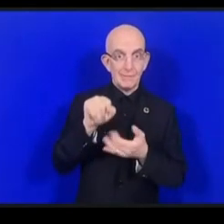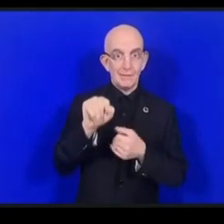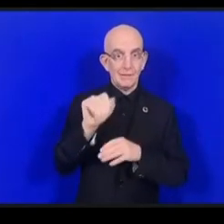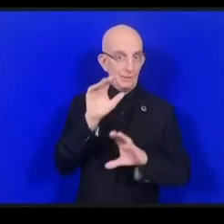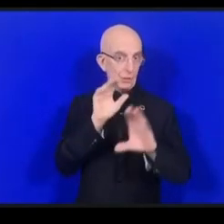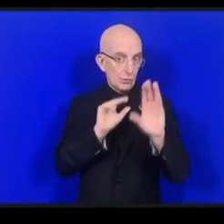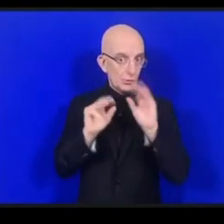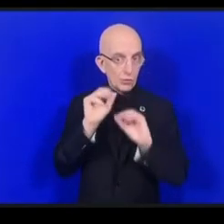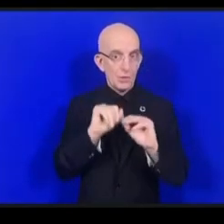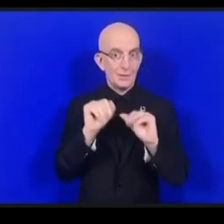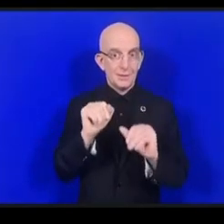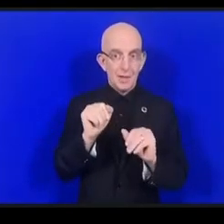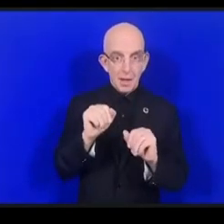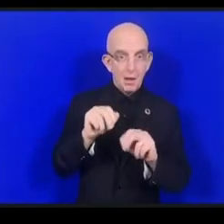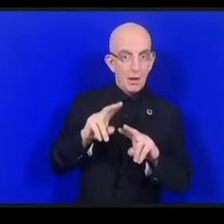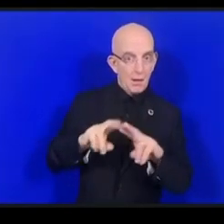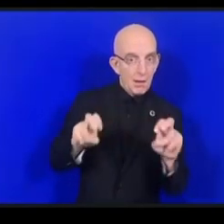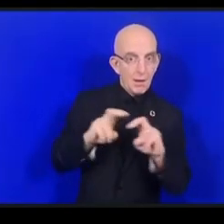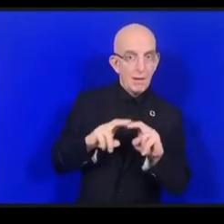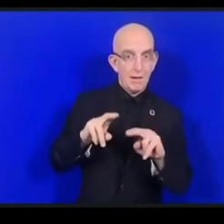علينا أن